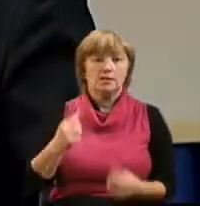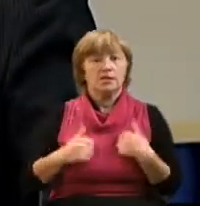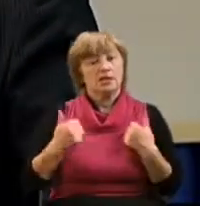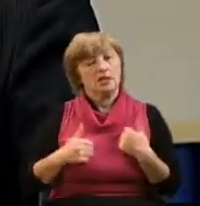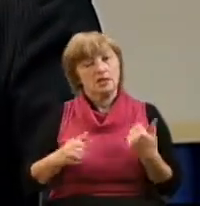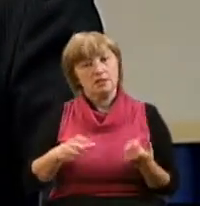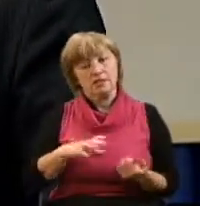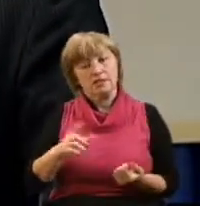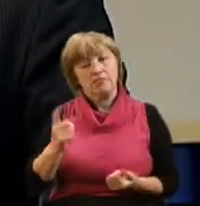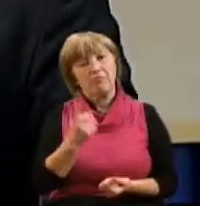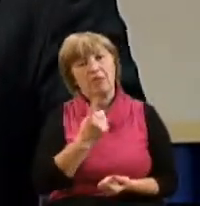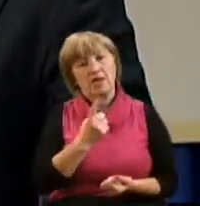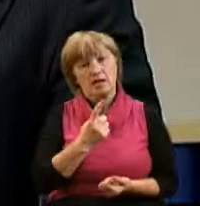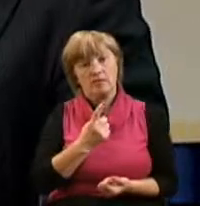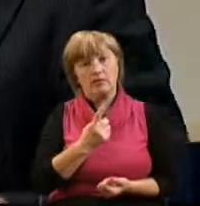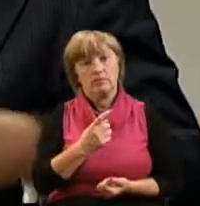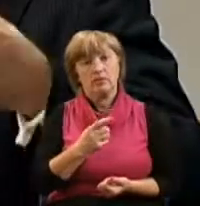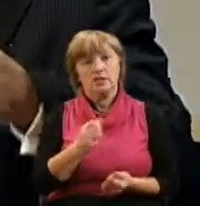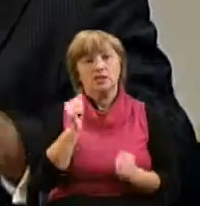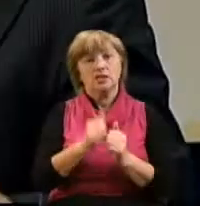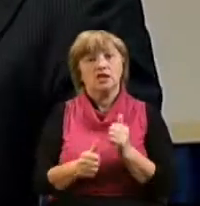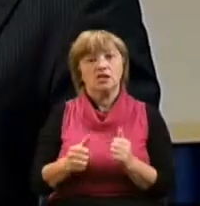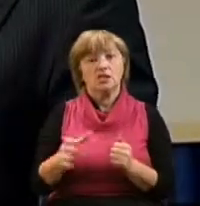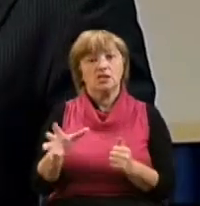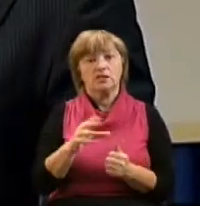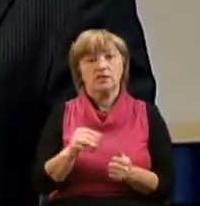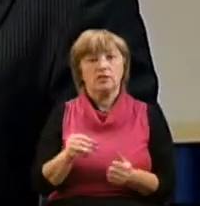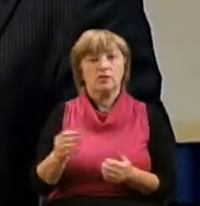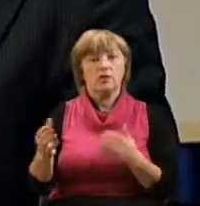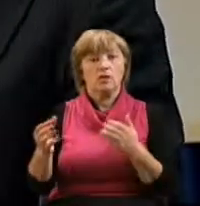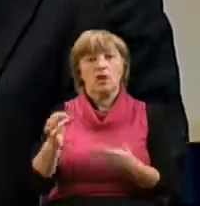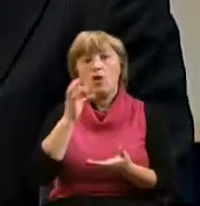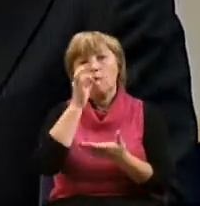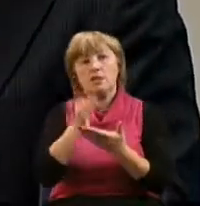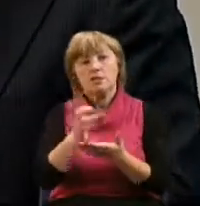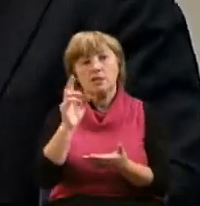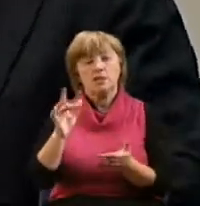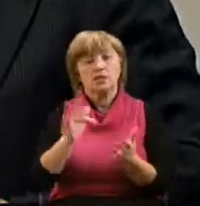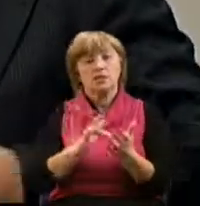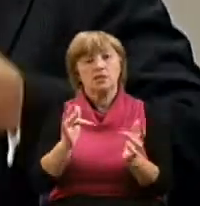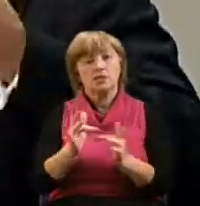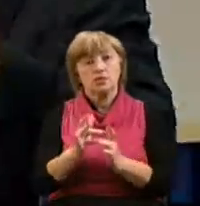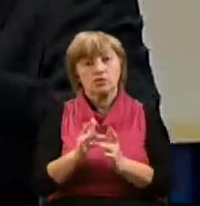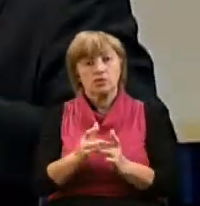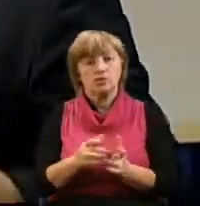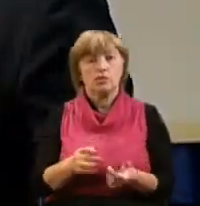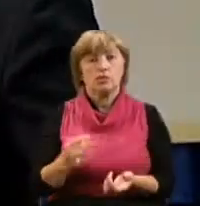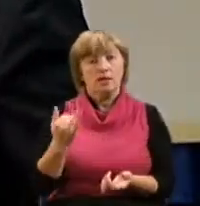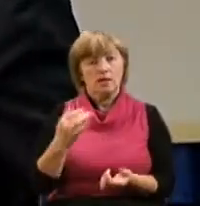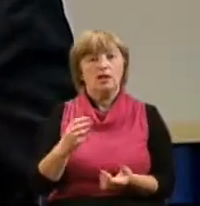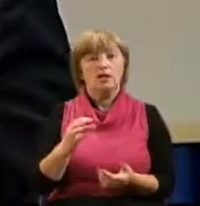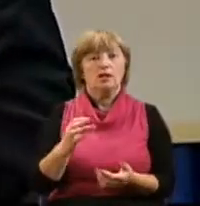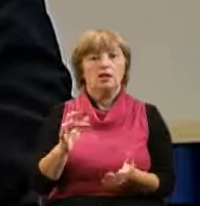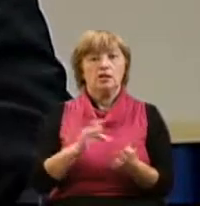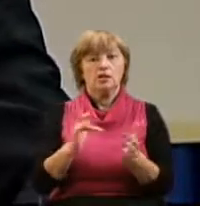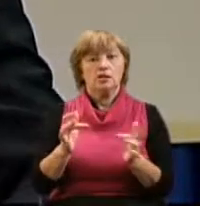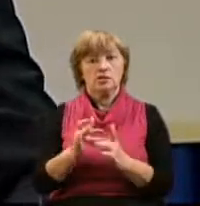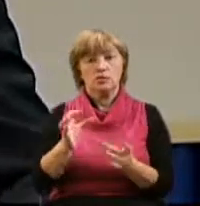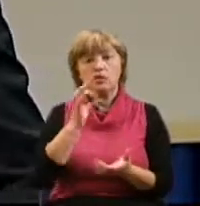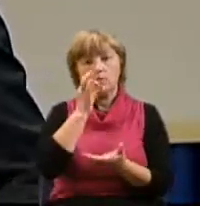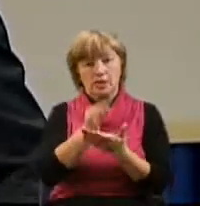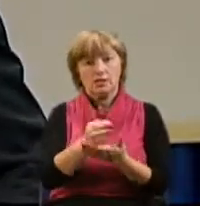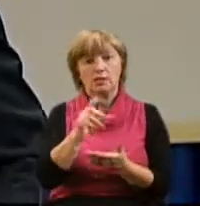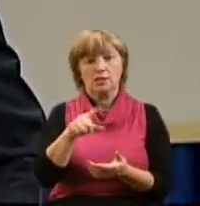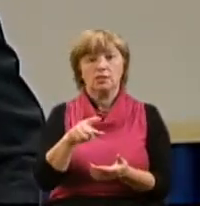первым. И он чаще всего обращался к Иисусу, он чаще всего, чаще всего Иисус к ним обращался. И, кстати,